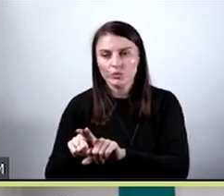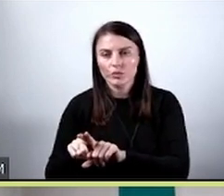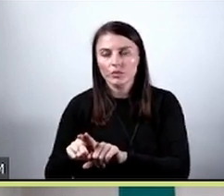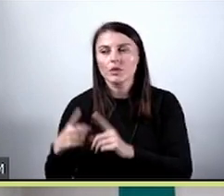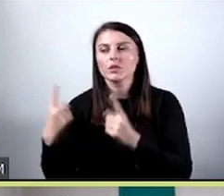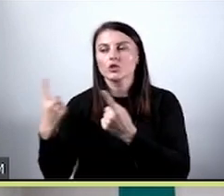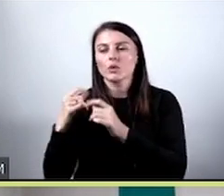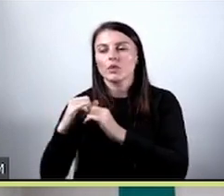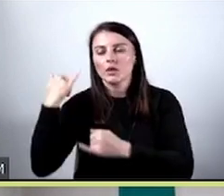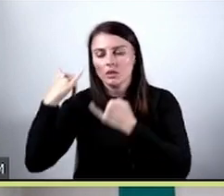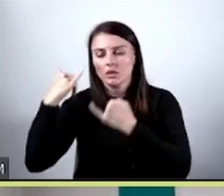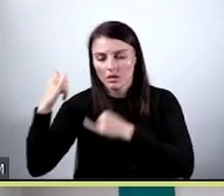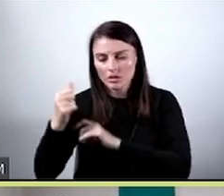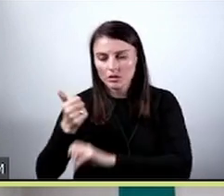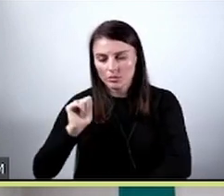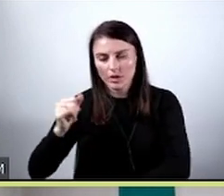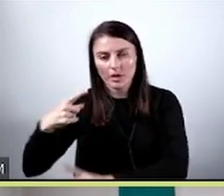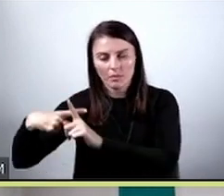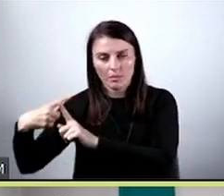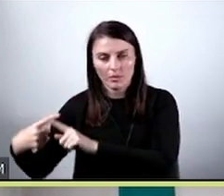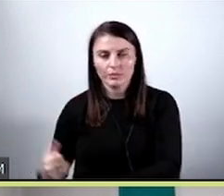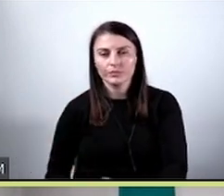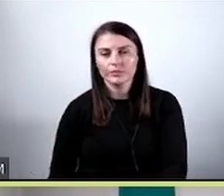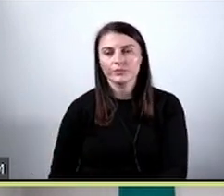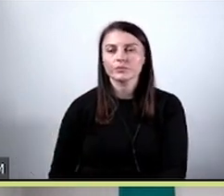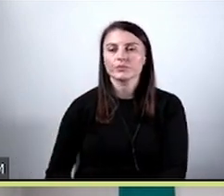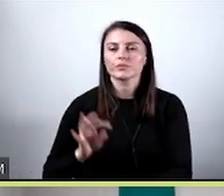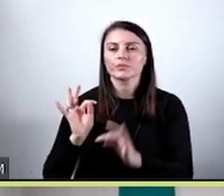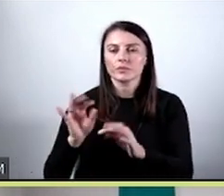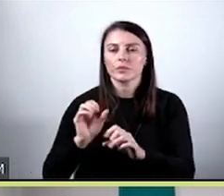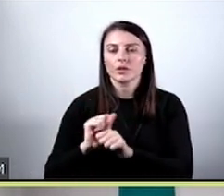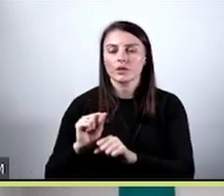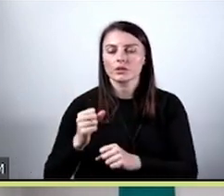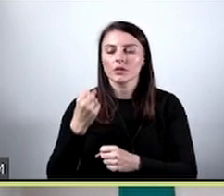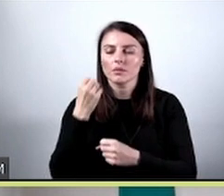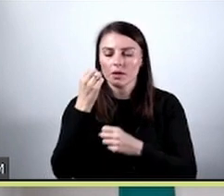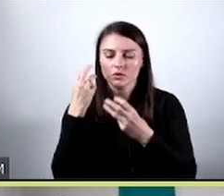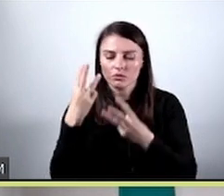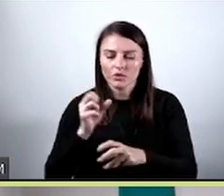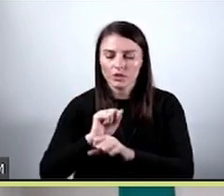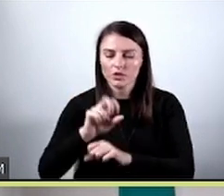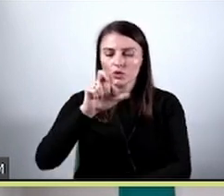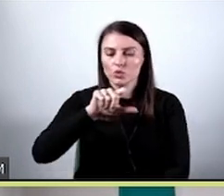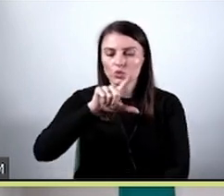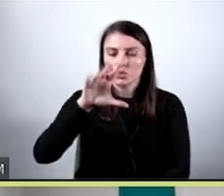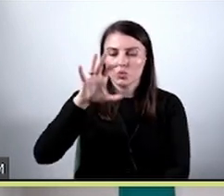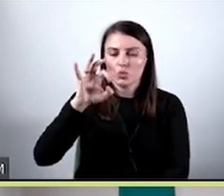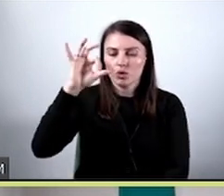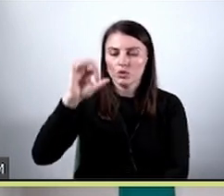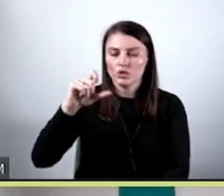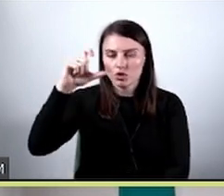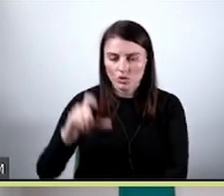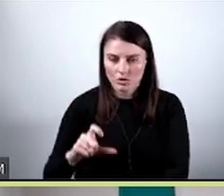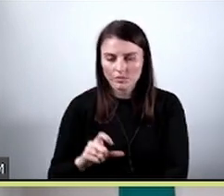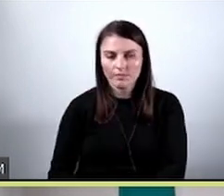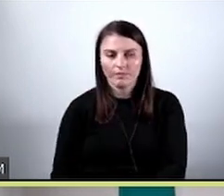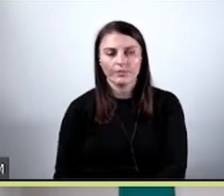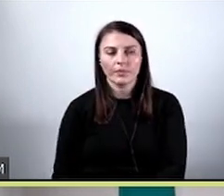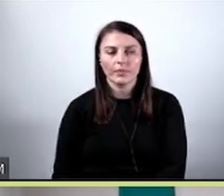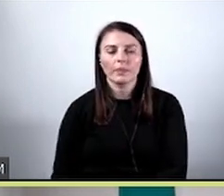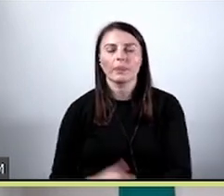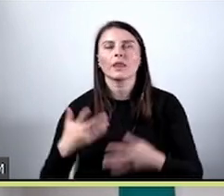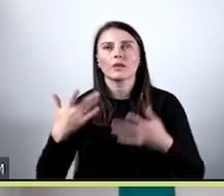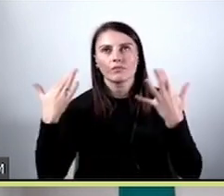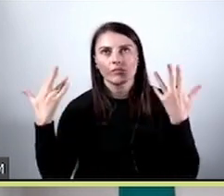negatywnych, które zostaną sklasyfikowane jako pozytywne, to w tym momencie ważna jest dla nas czułość. Natomiast oczywiście w wielu